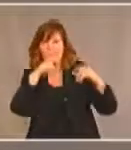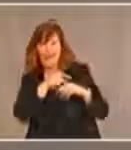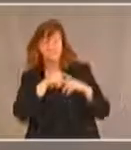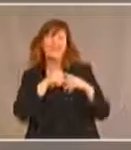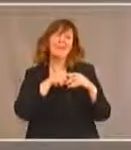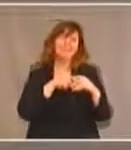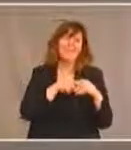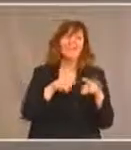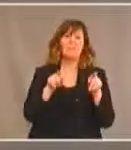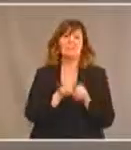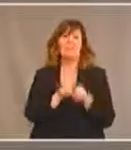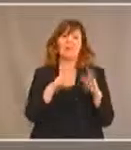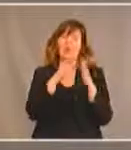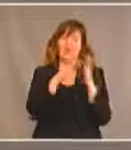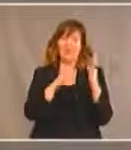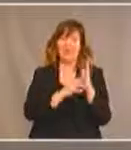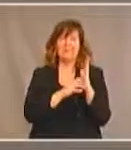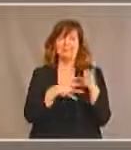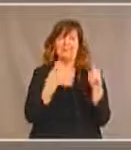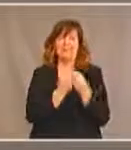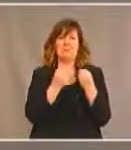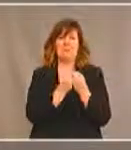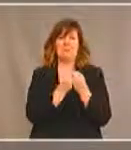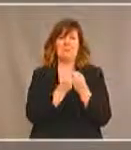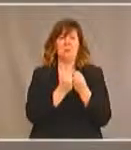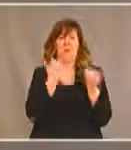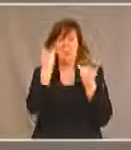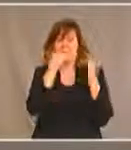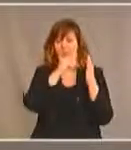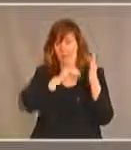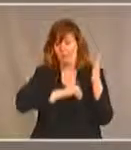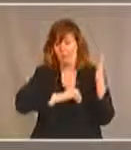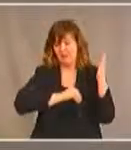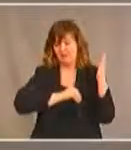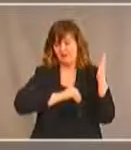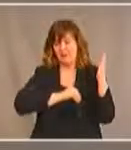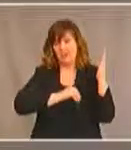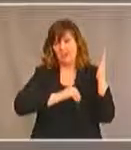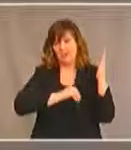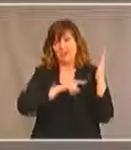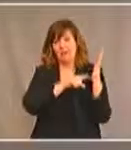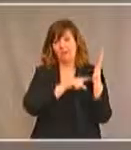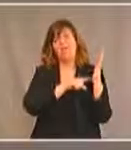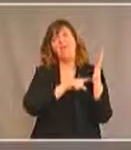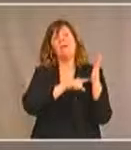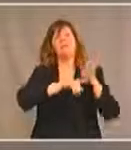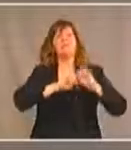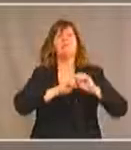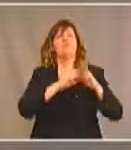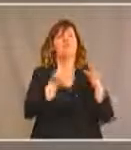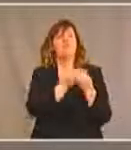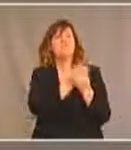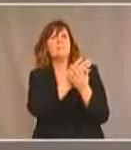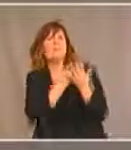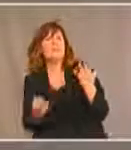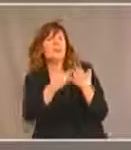texte horizontal en ce sens qu'il touche à plusieurs aspects de ce que fait le